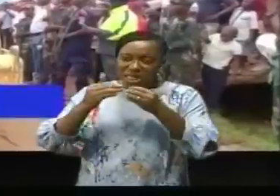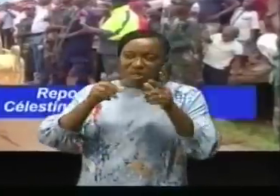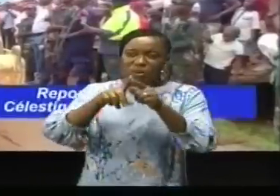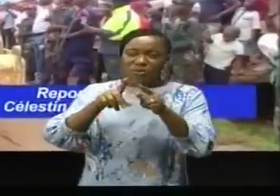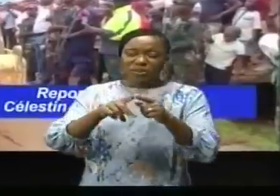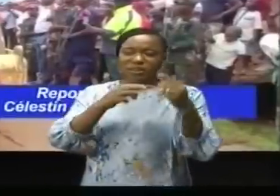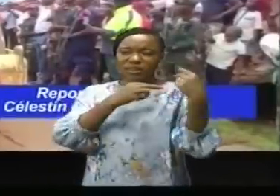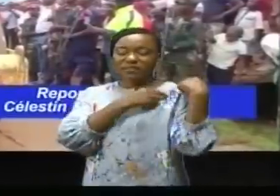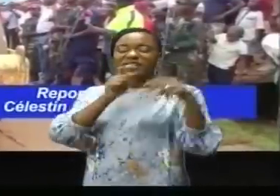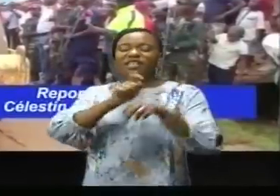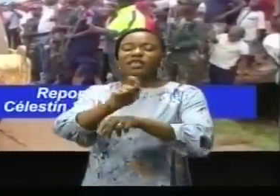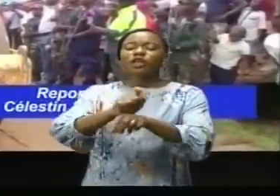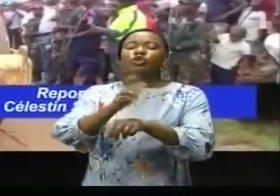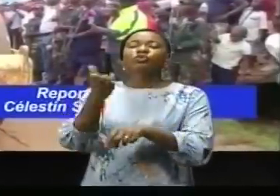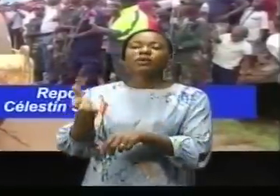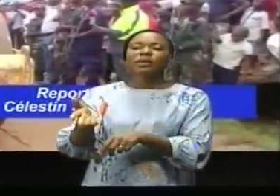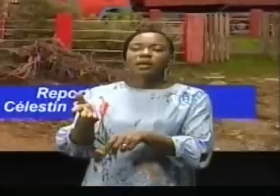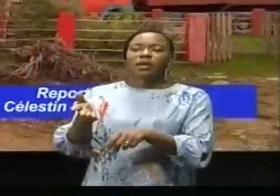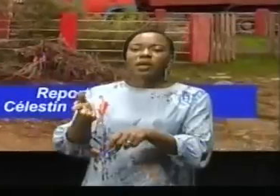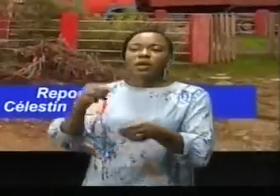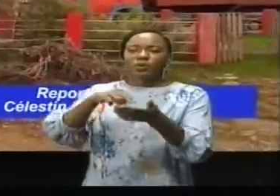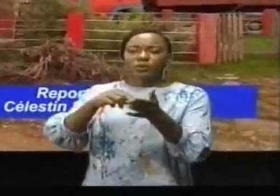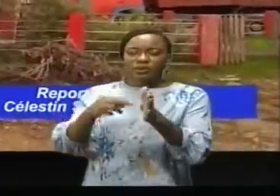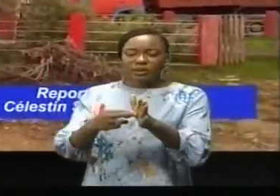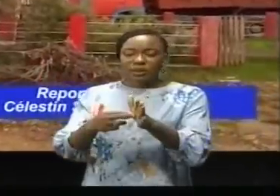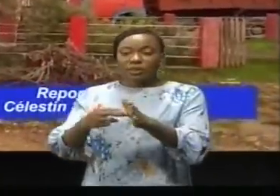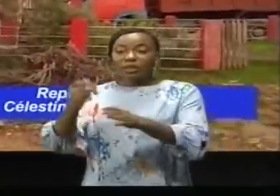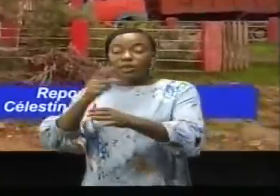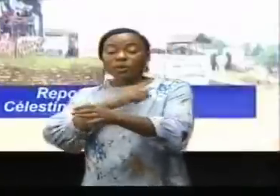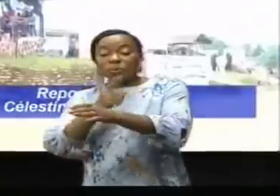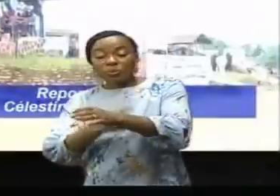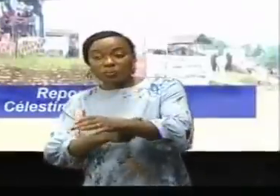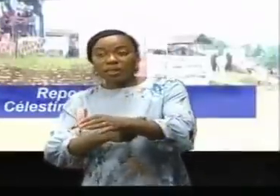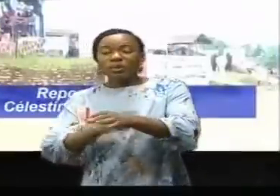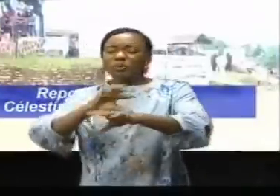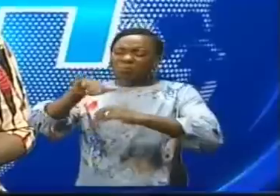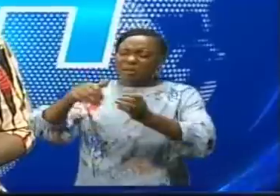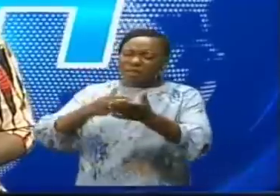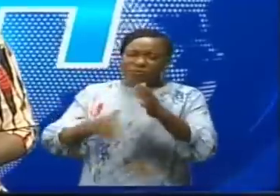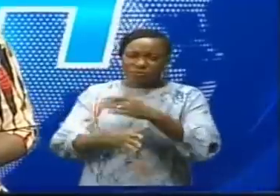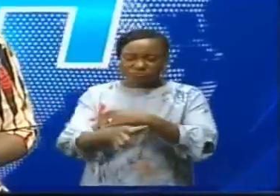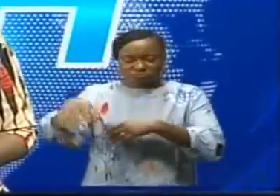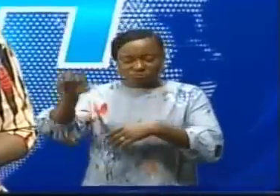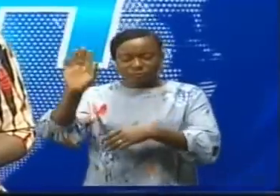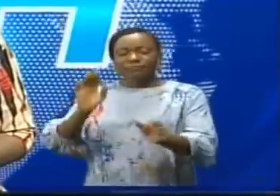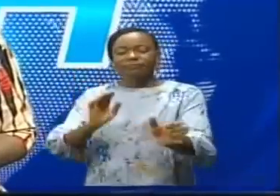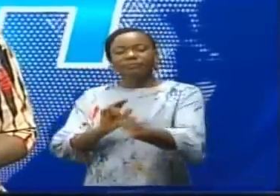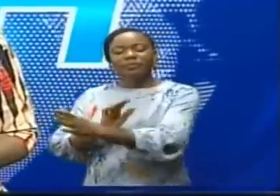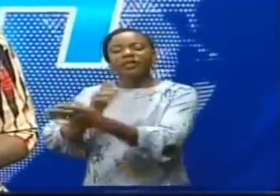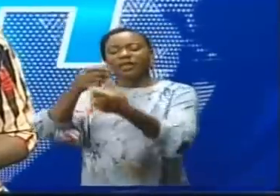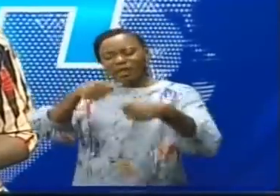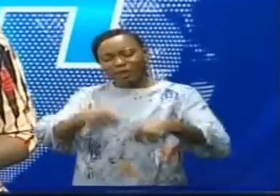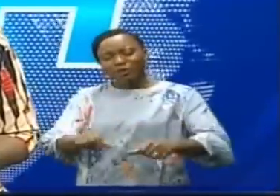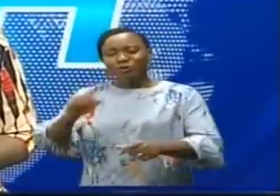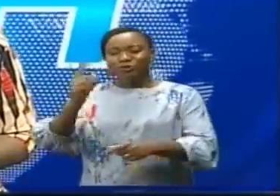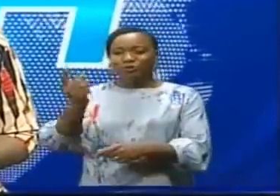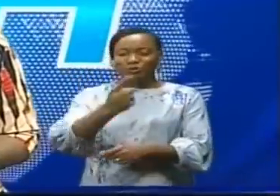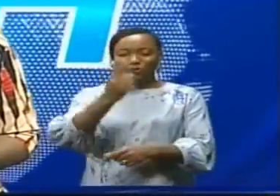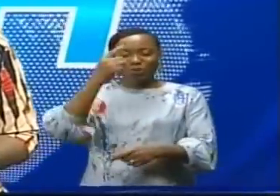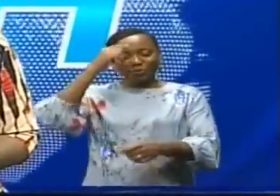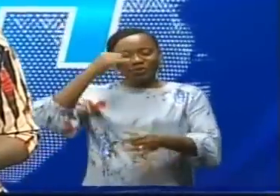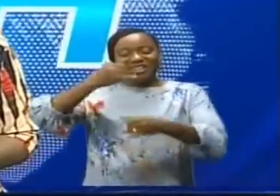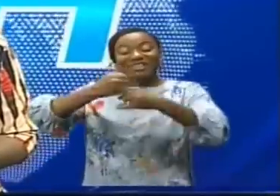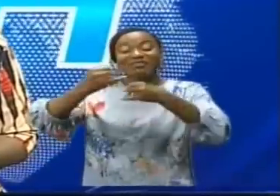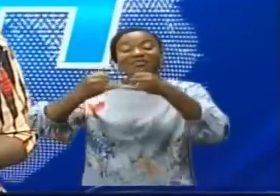le chef-lieu de ce territoire, Bukavu, Goma et Kisangani. Restons toujours dans ce chapitre des